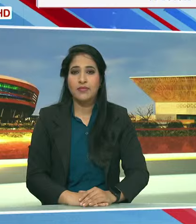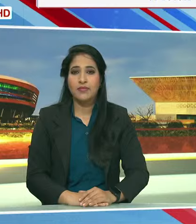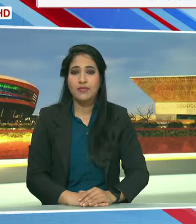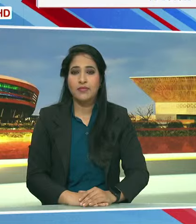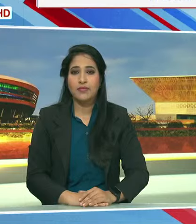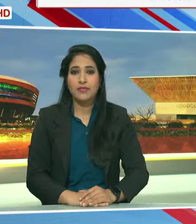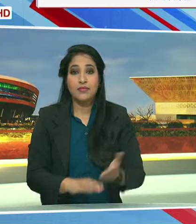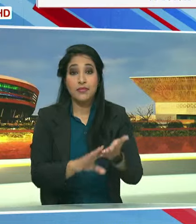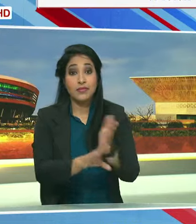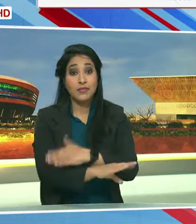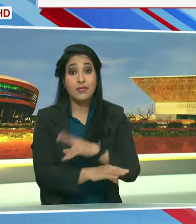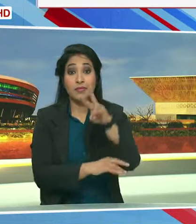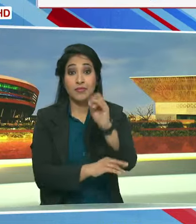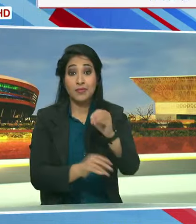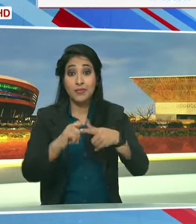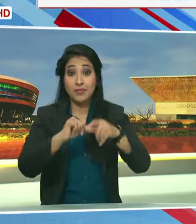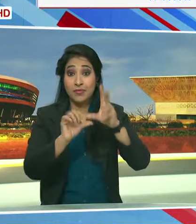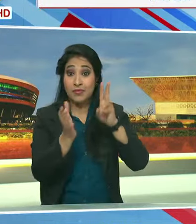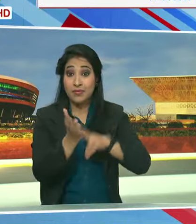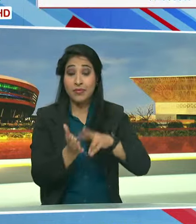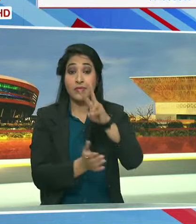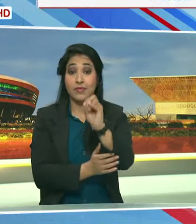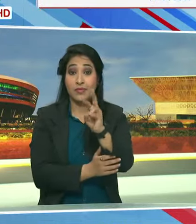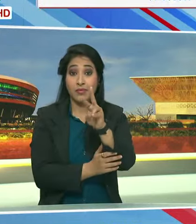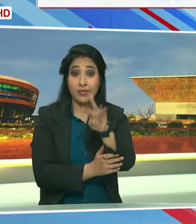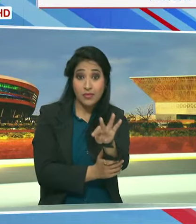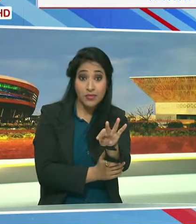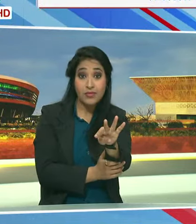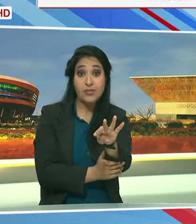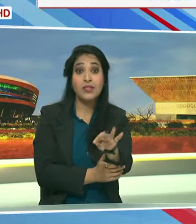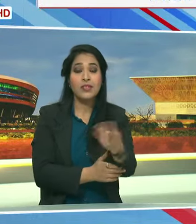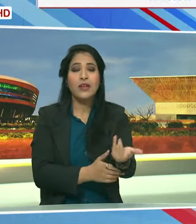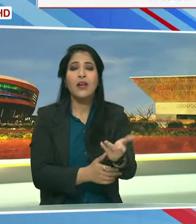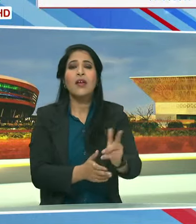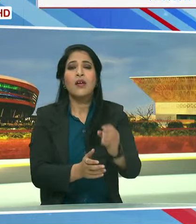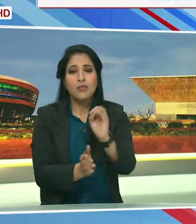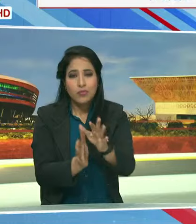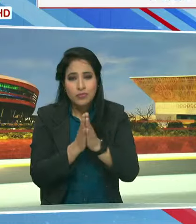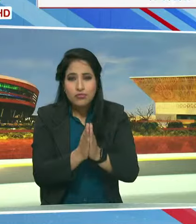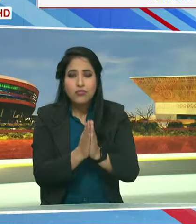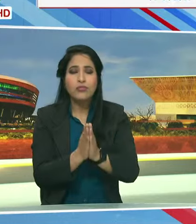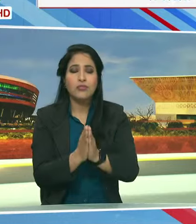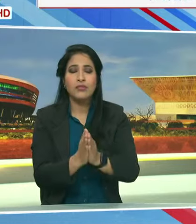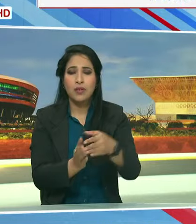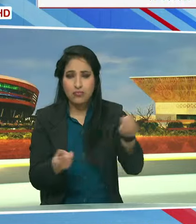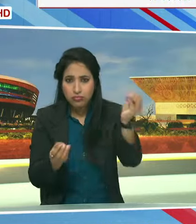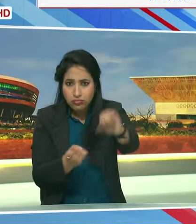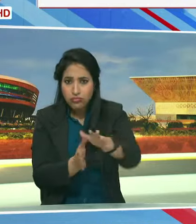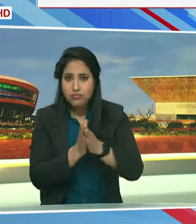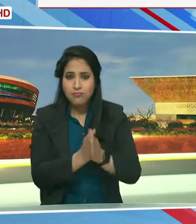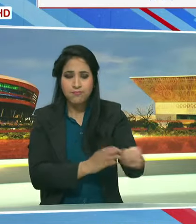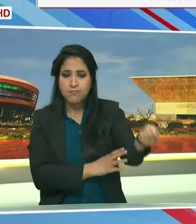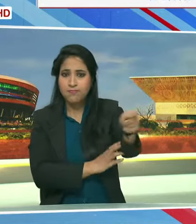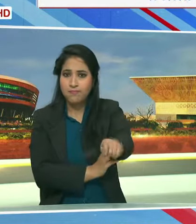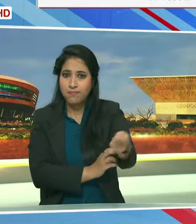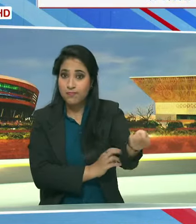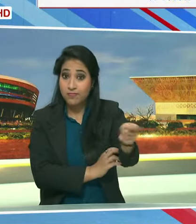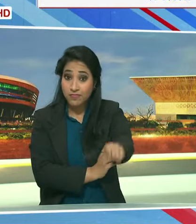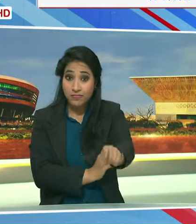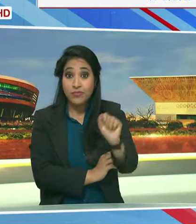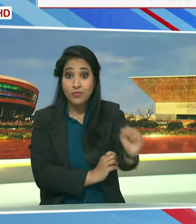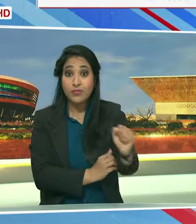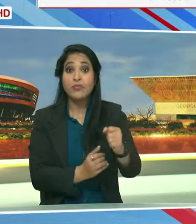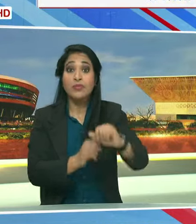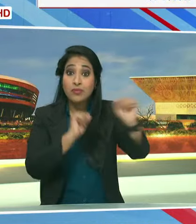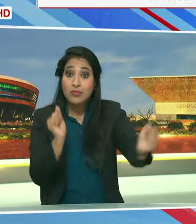इससे पहले 20 जनवरी 2014 को दैनिक पूजा अर्चना हवन हुआ साथ ही